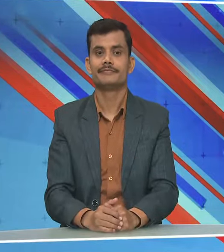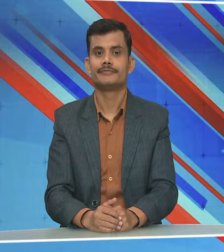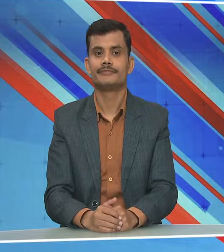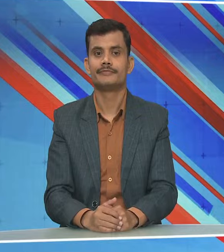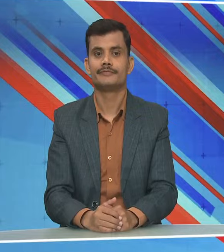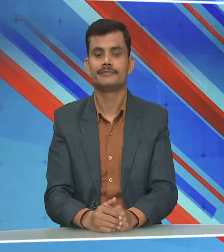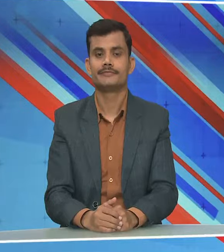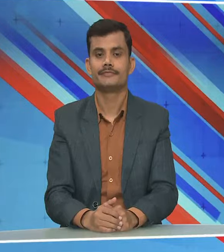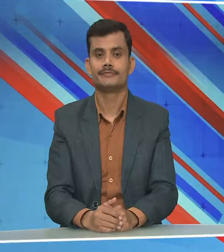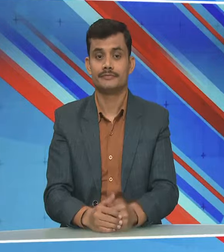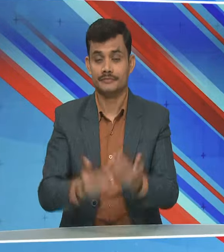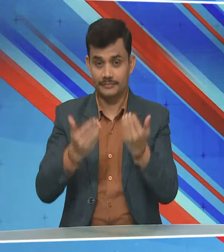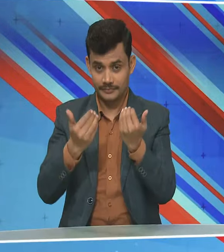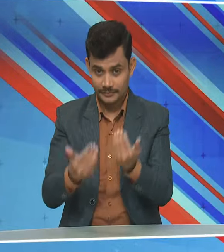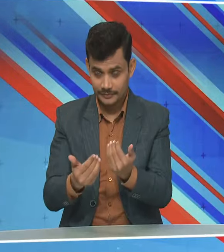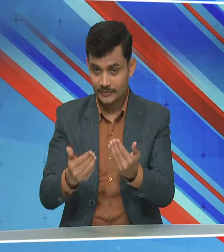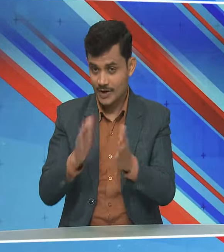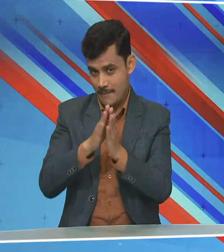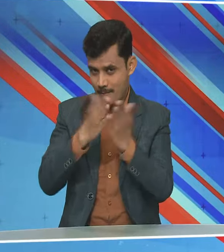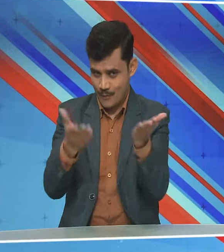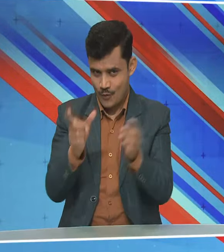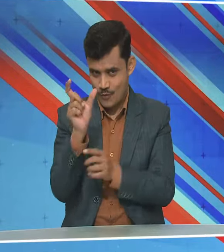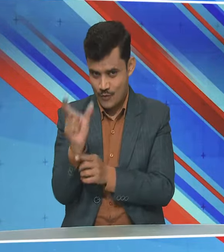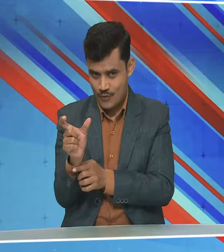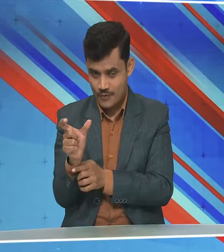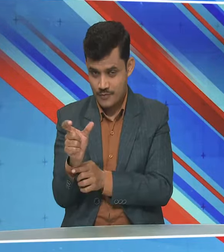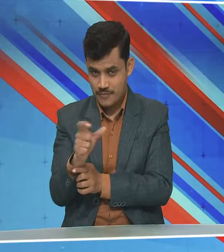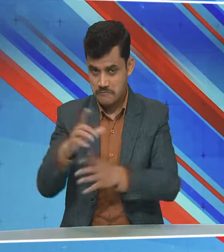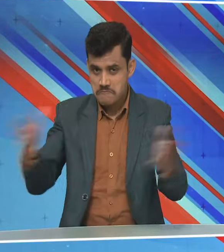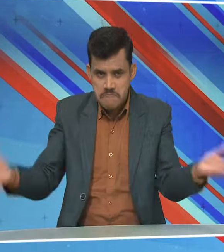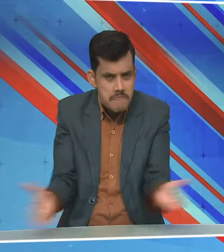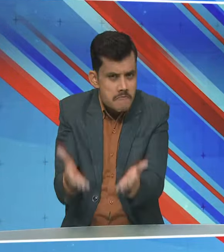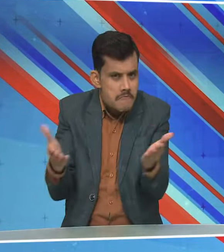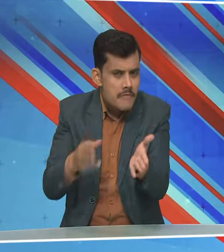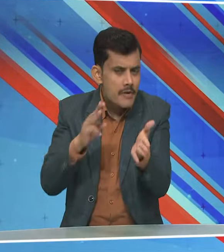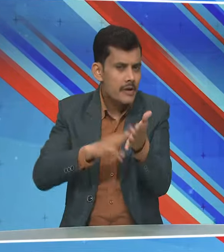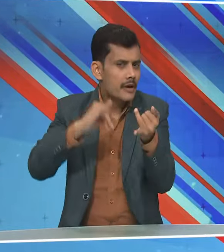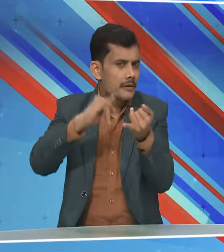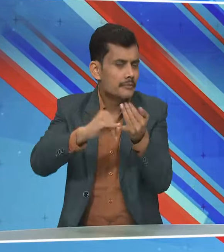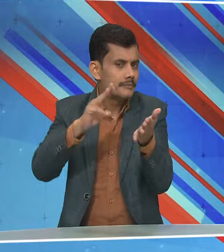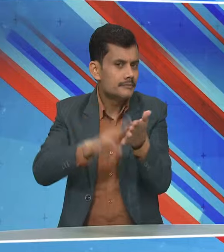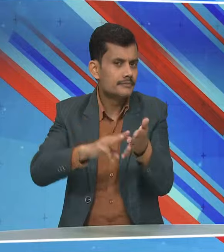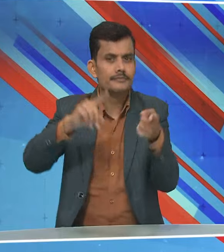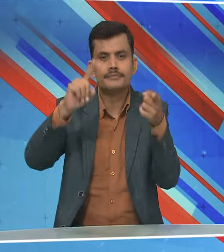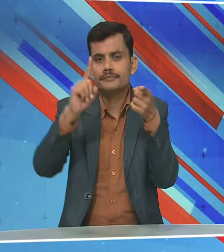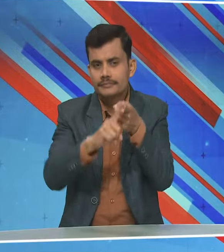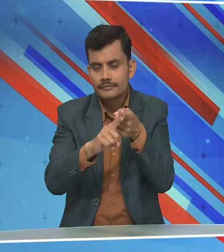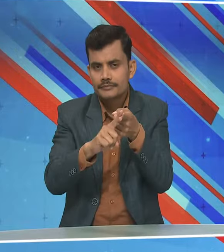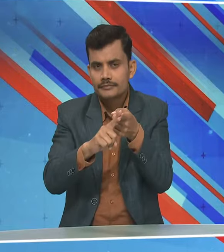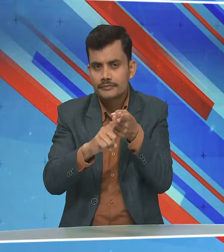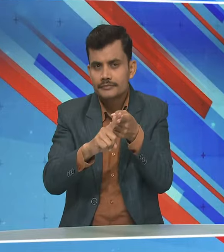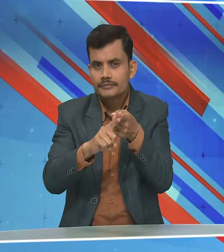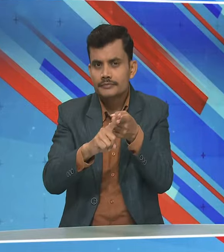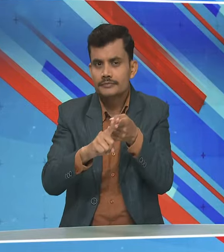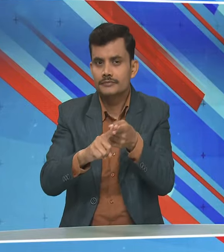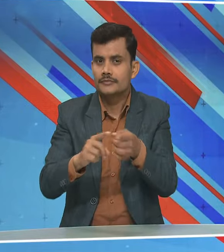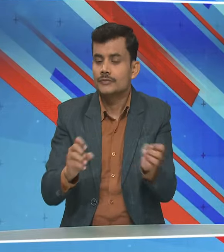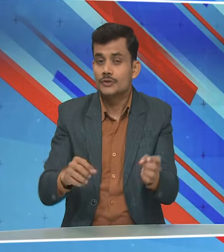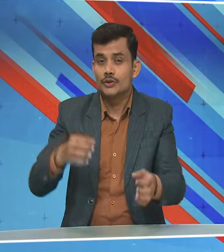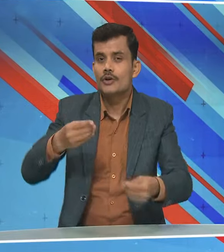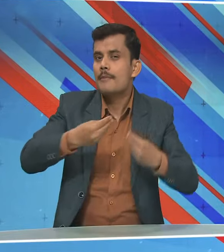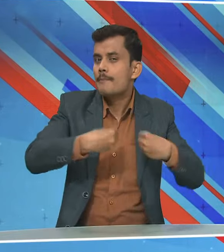ब्सक कुछ खी कारगर से नहीं प्यूमा है टो दो फैस्प तर्ष